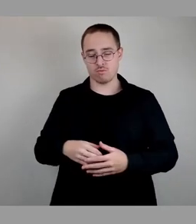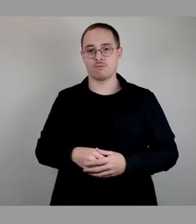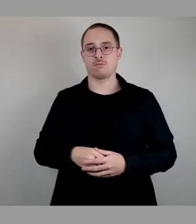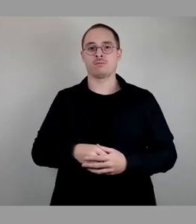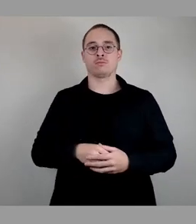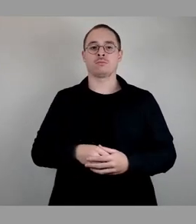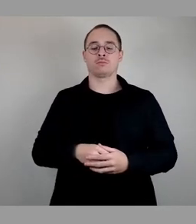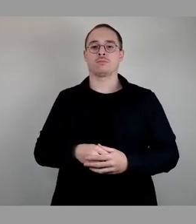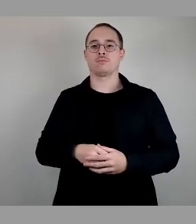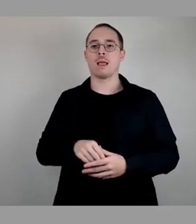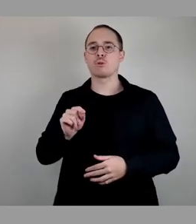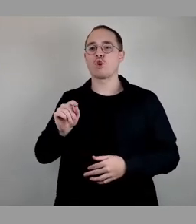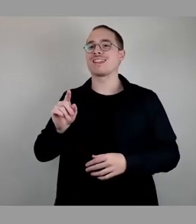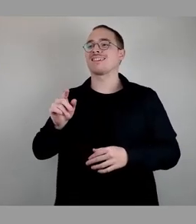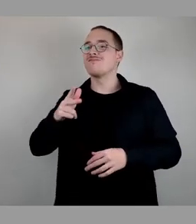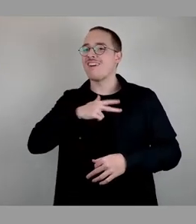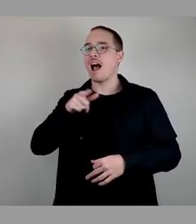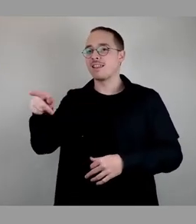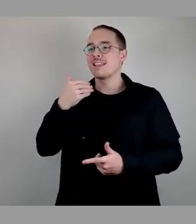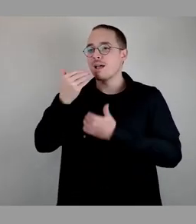uns zur Vorlage selber.